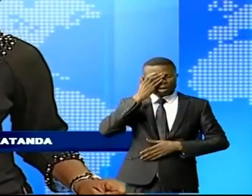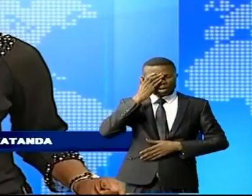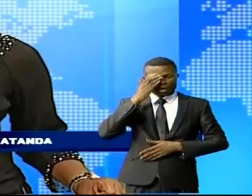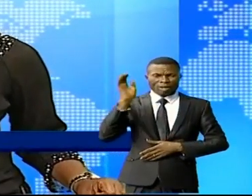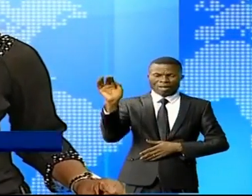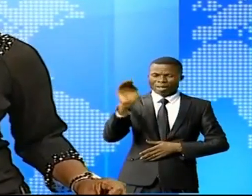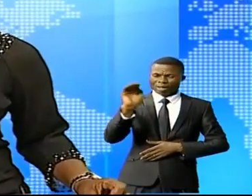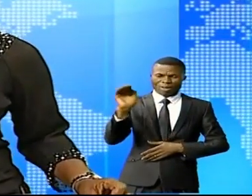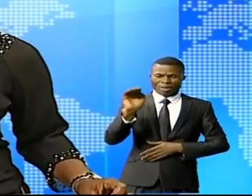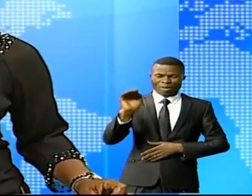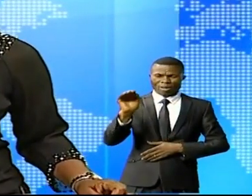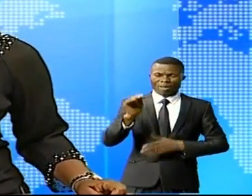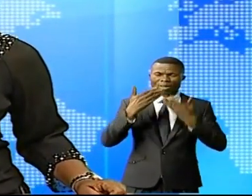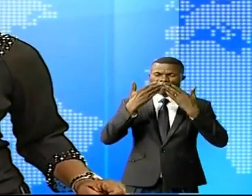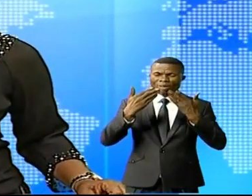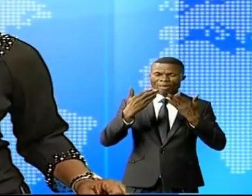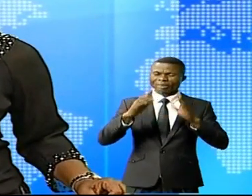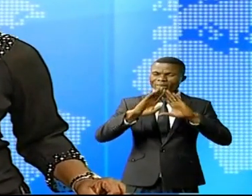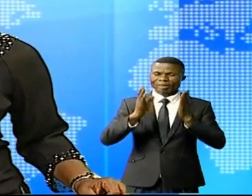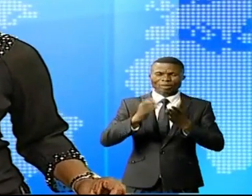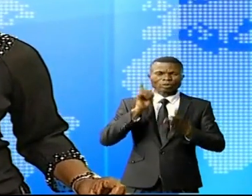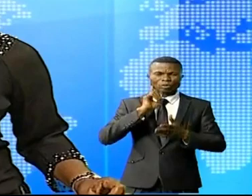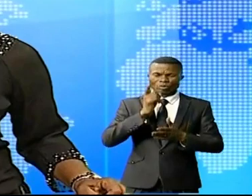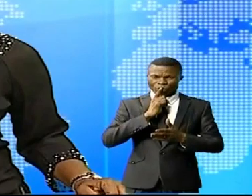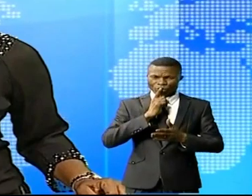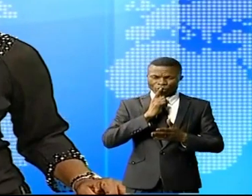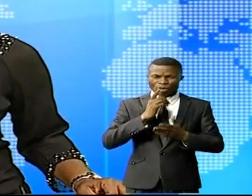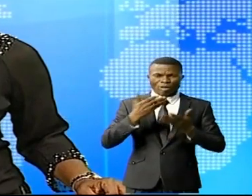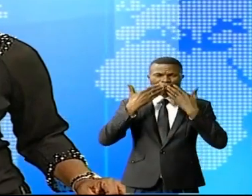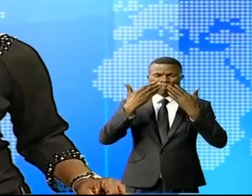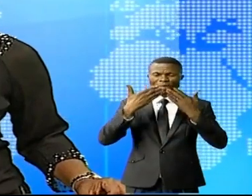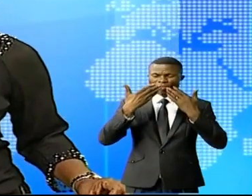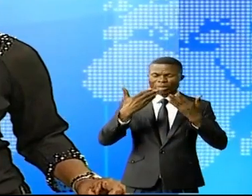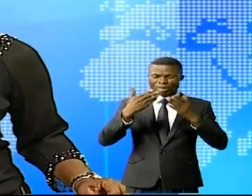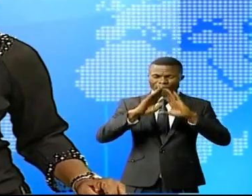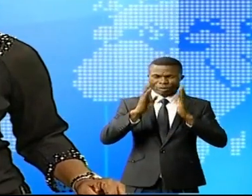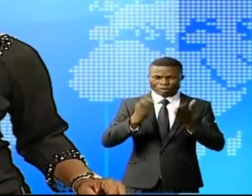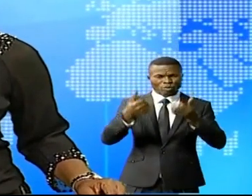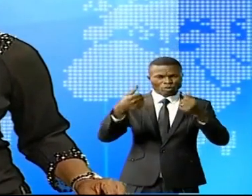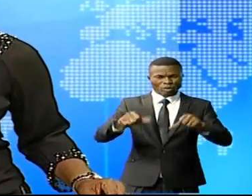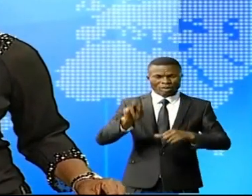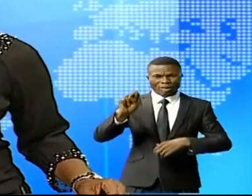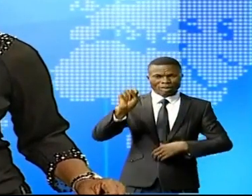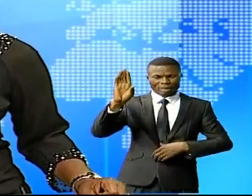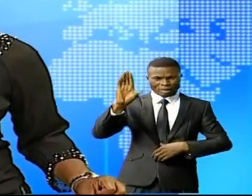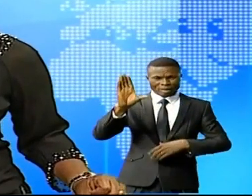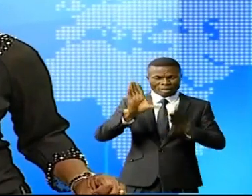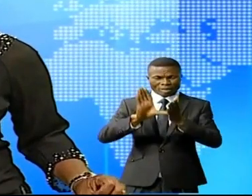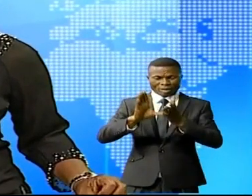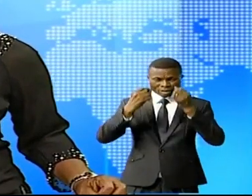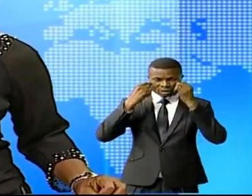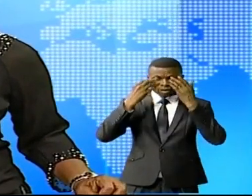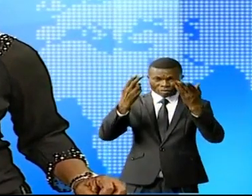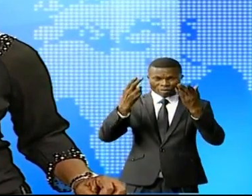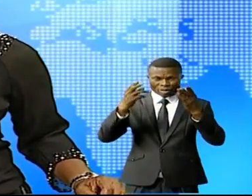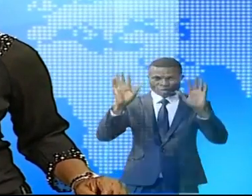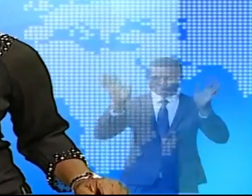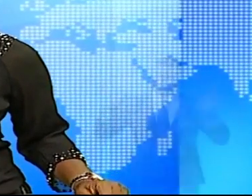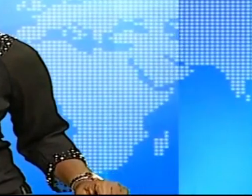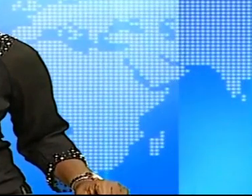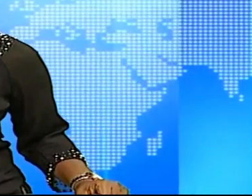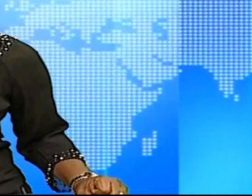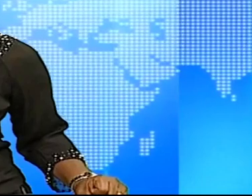édition du journal. En attendant, ne quittez pas la RTNC, gardez vos yeux bien ouverts. Au revoir.